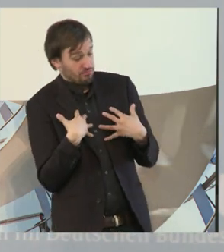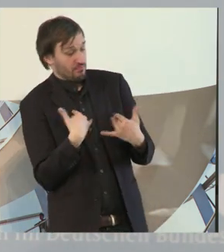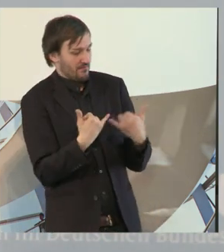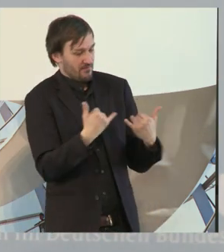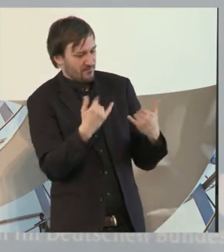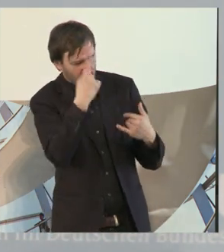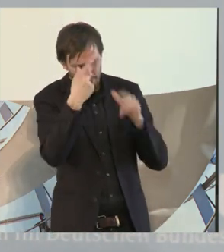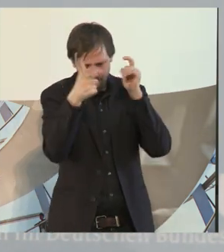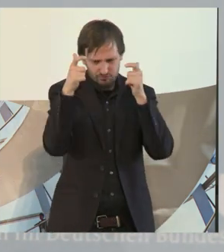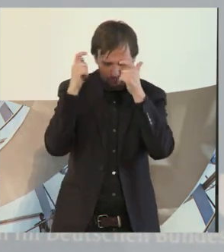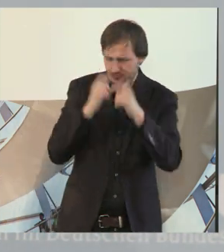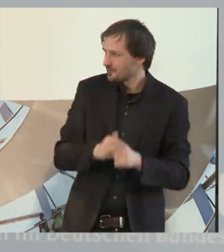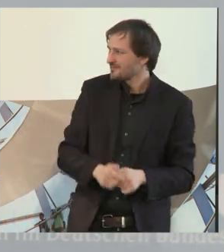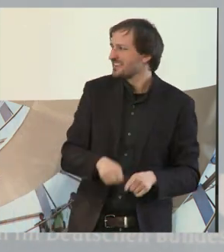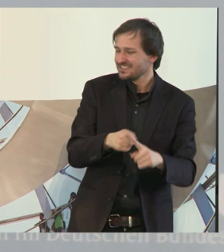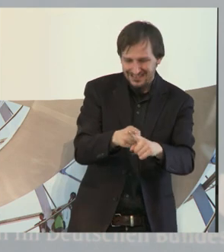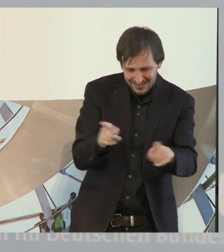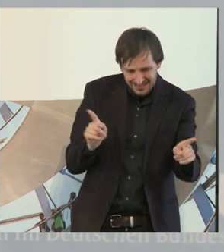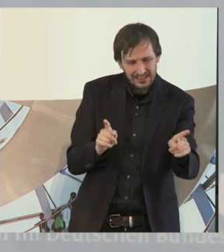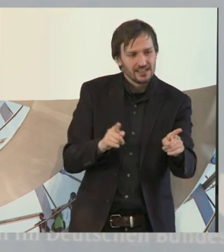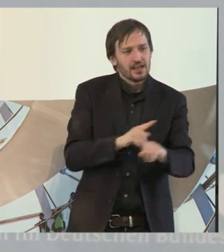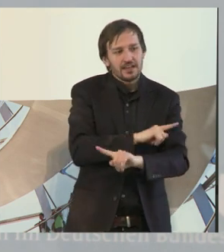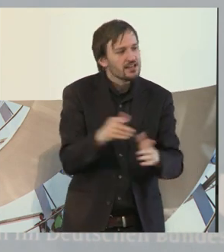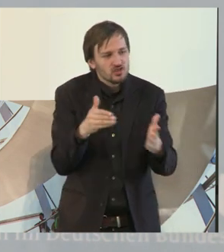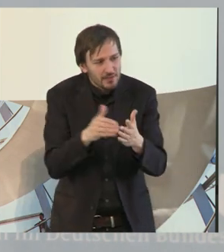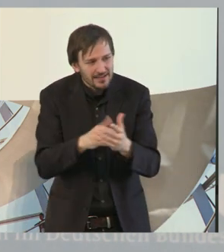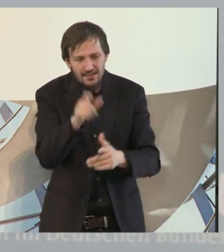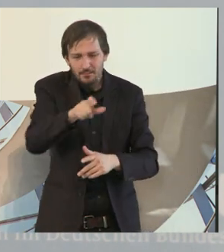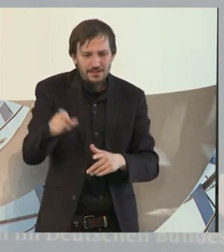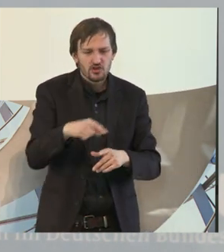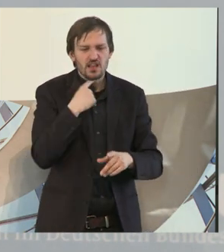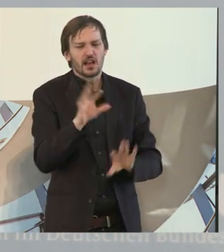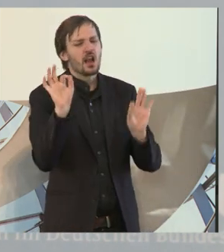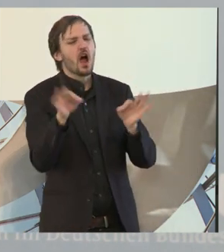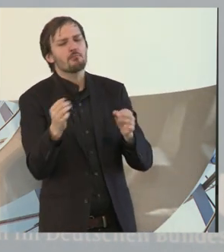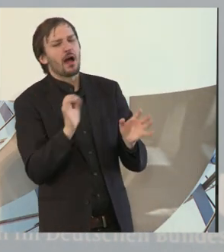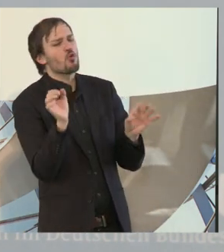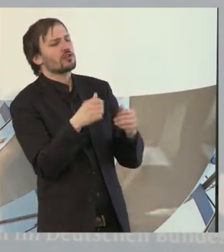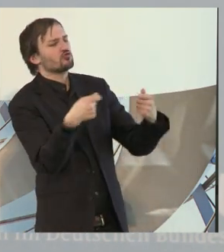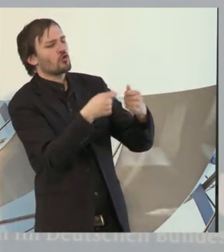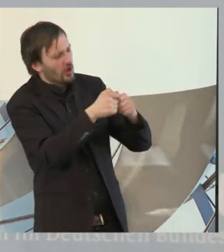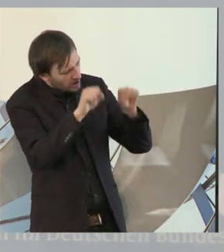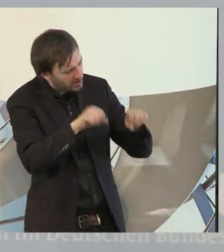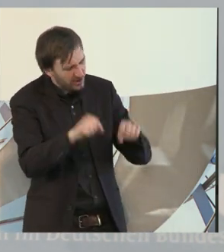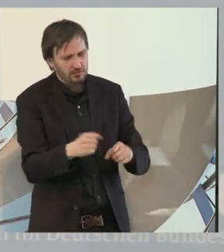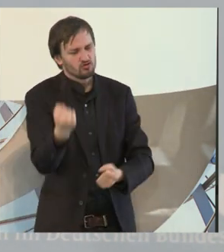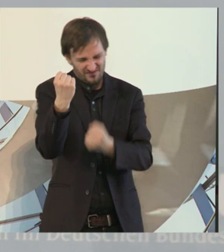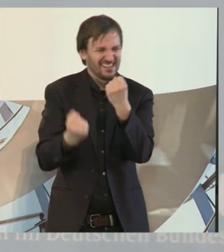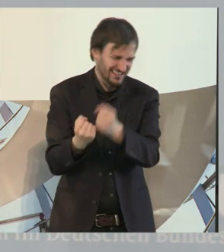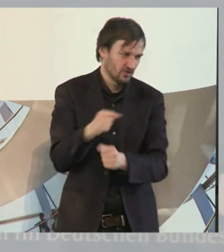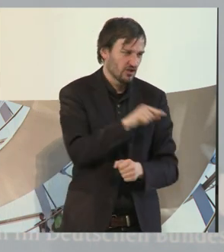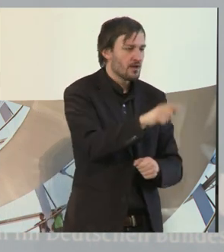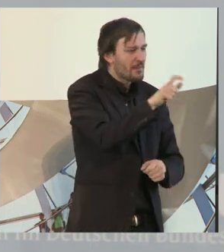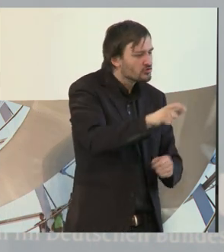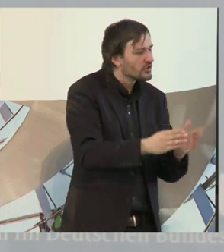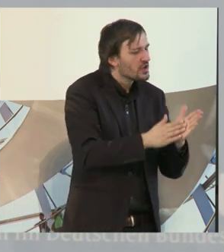Also ich denke, die Vorbehalte auf der anderen Seite abzubauen, sind auf jeden Fall schwieriger, als die Menschen mit Behinderung zu betreuen und zu